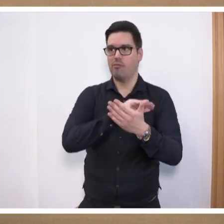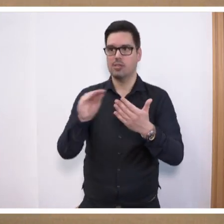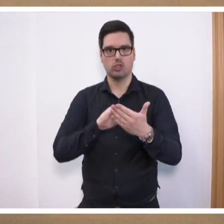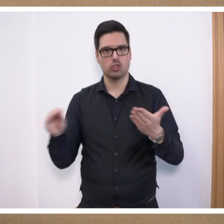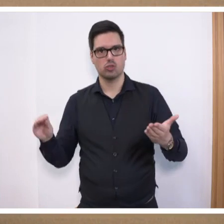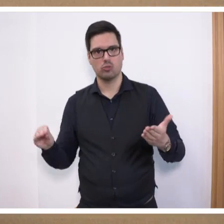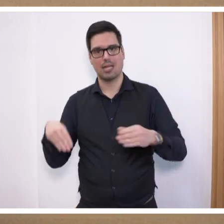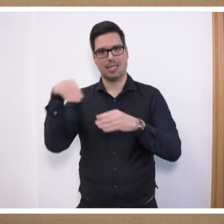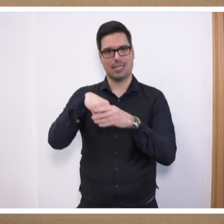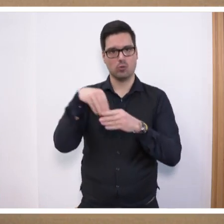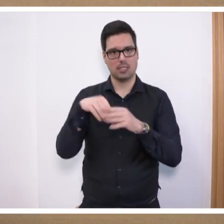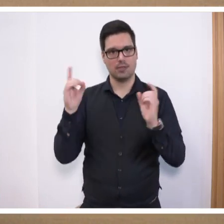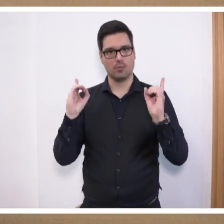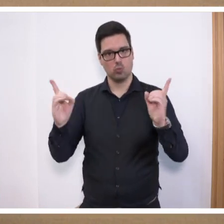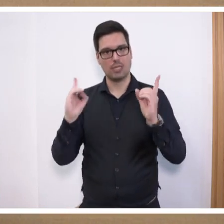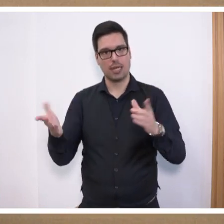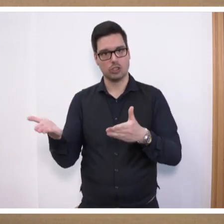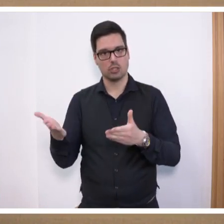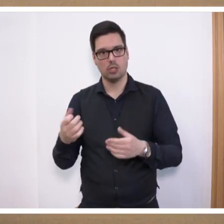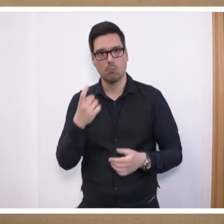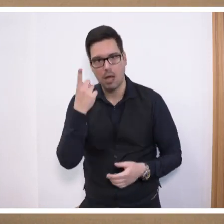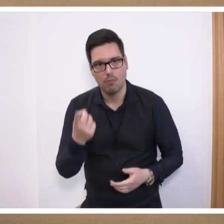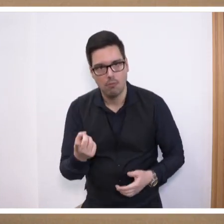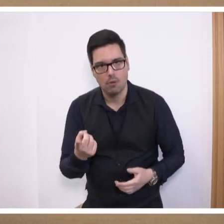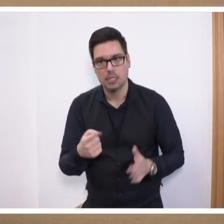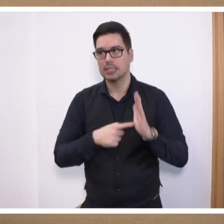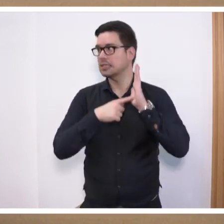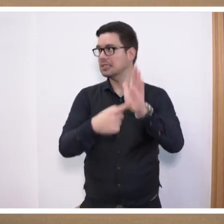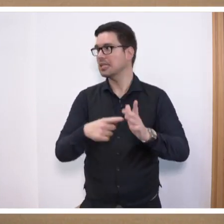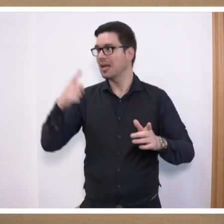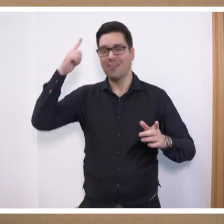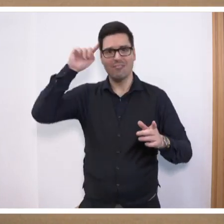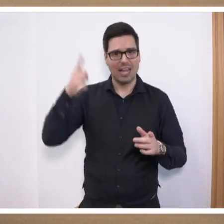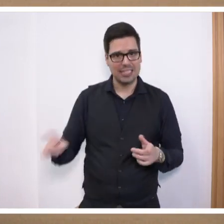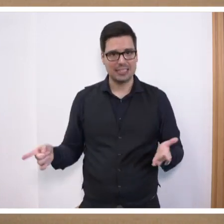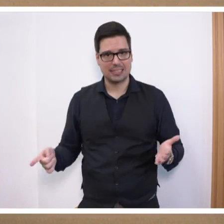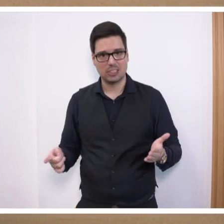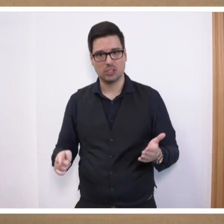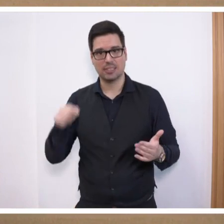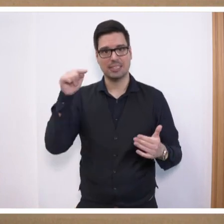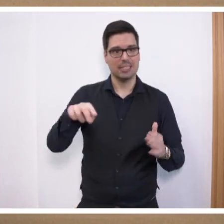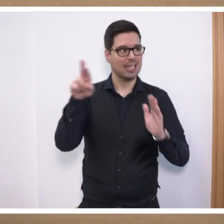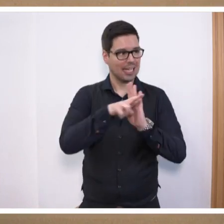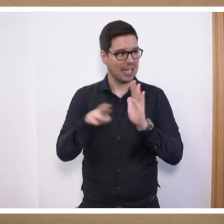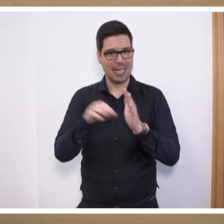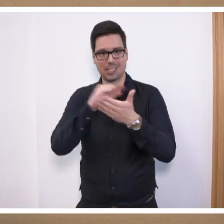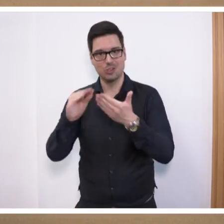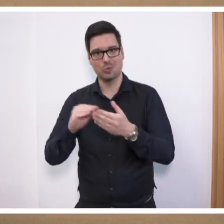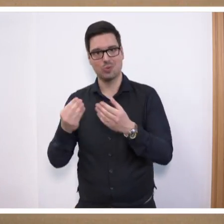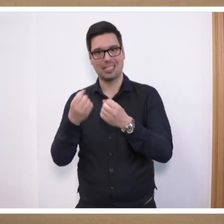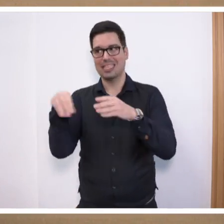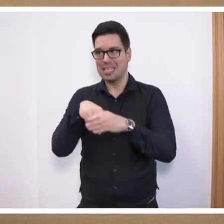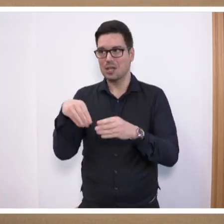inklusiv unterrichtet werden. Und das zeigt, Sie wissen nicht, was in Ihren Regelschulen los ist im Bereich der